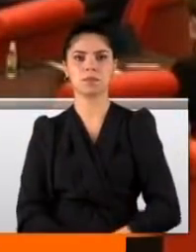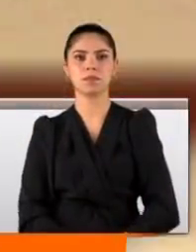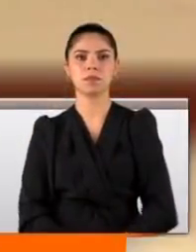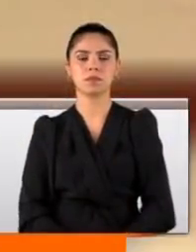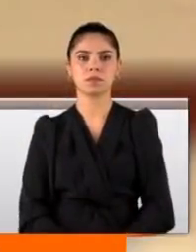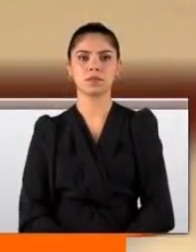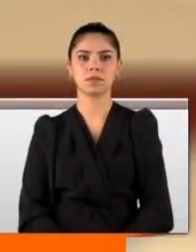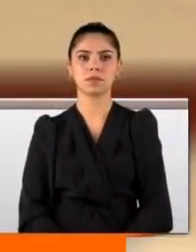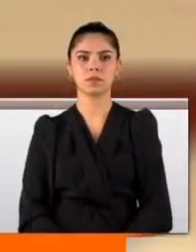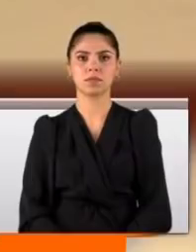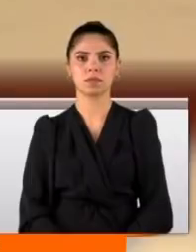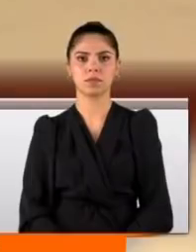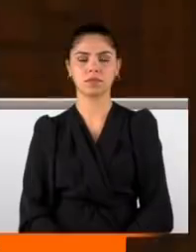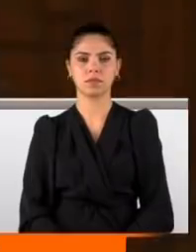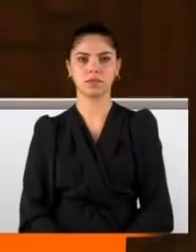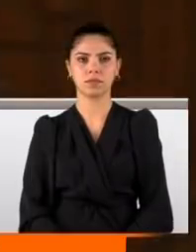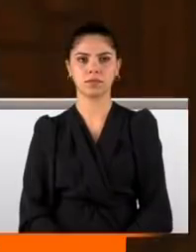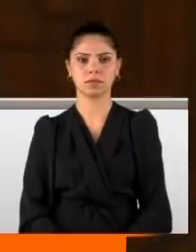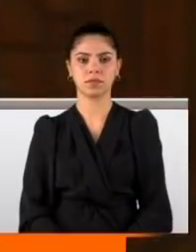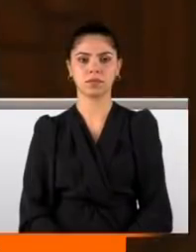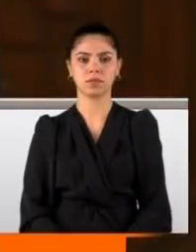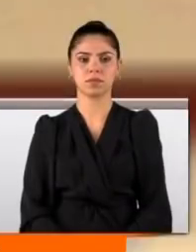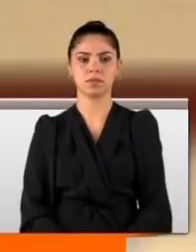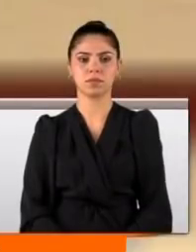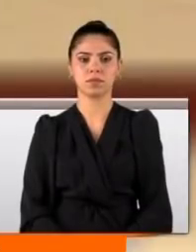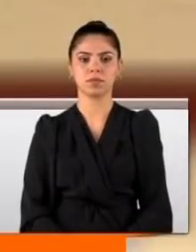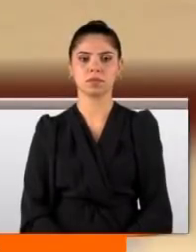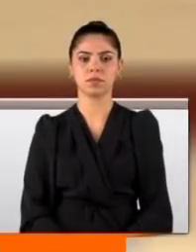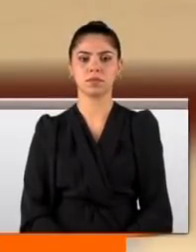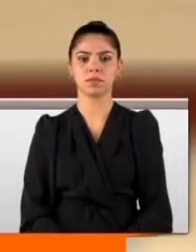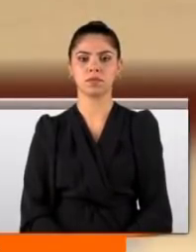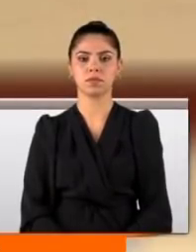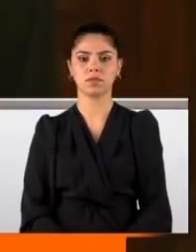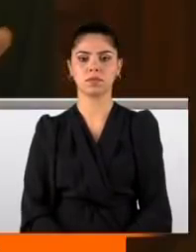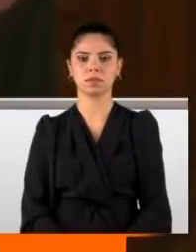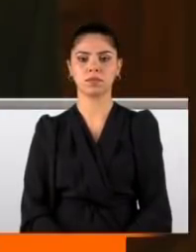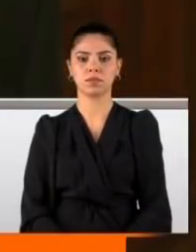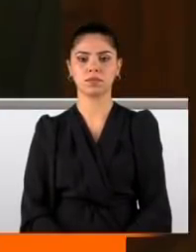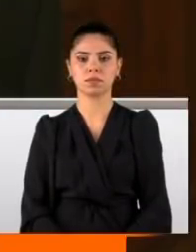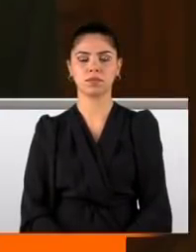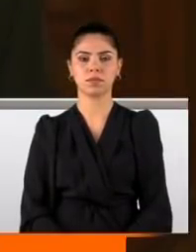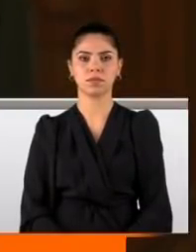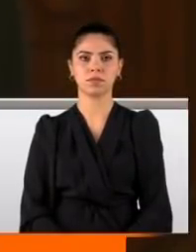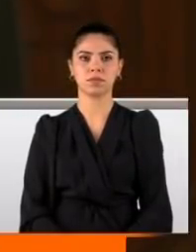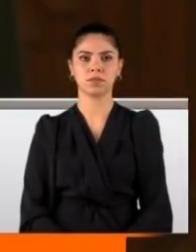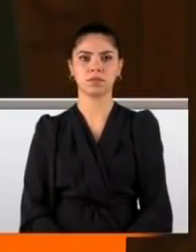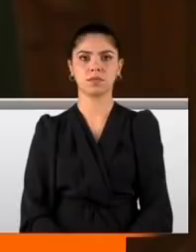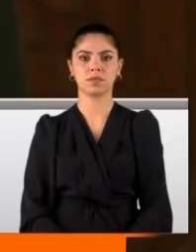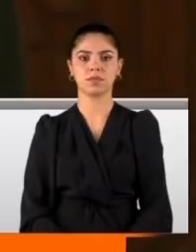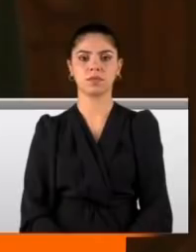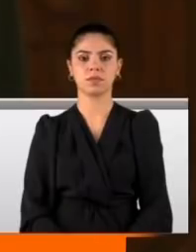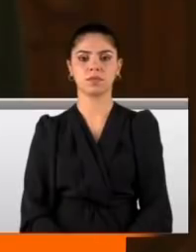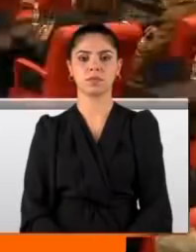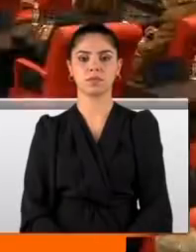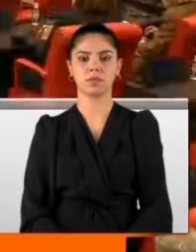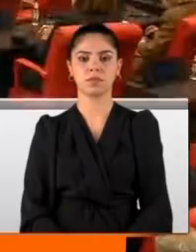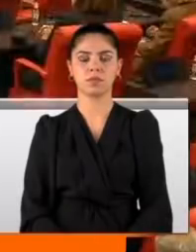Öyle olur mu ya? Teşekkür ederim. Sakin olalım lütfen. Lütfen. Sayın Bak. Otur oturduğun gibi